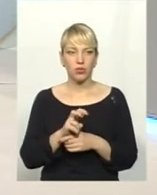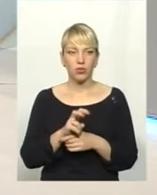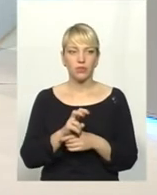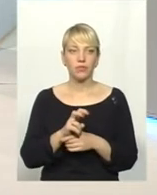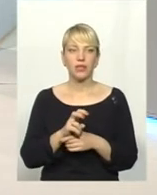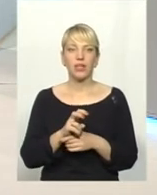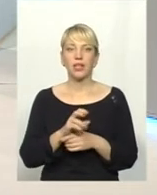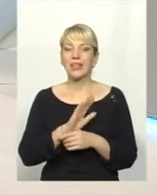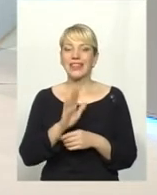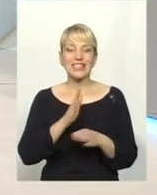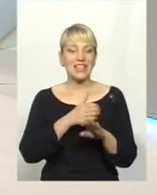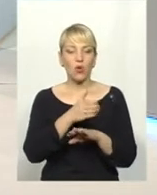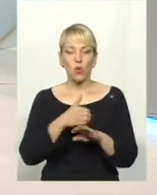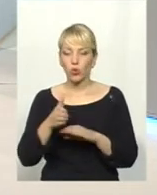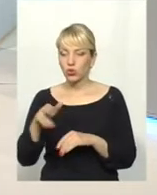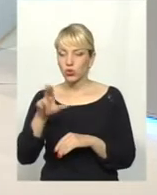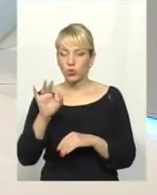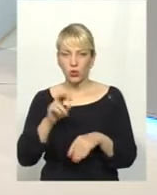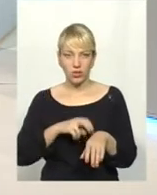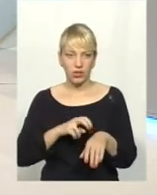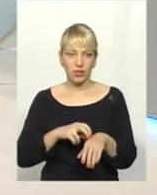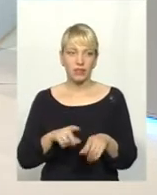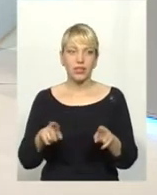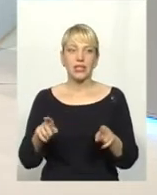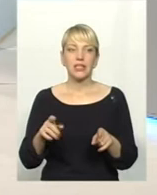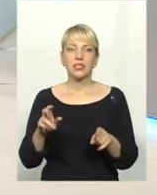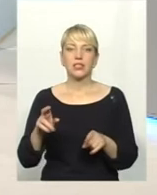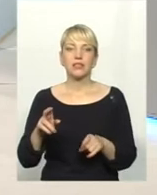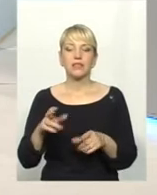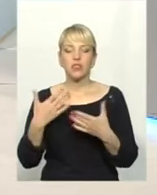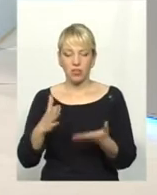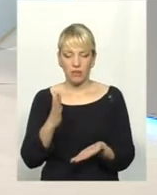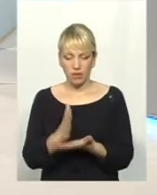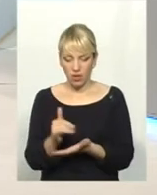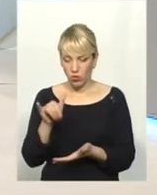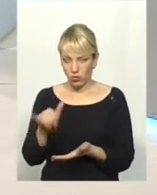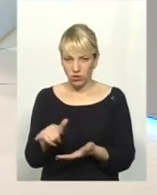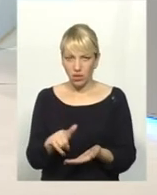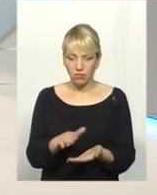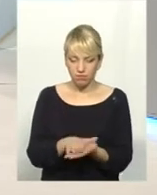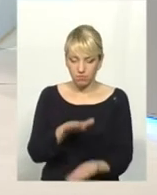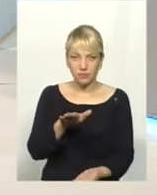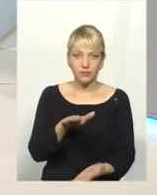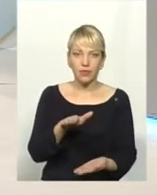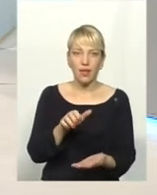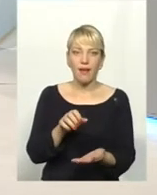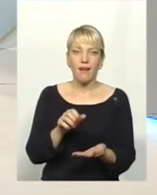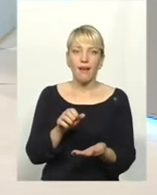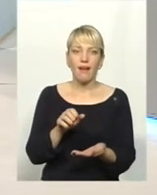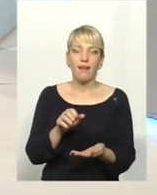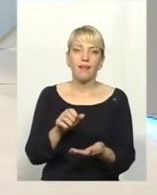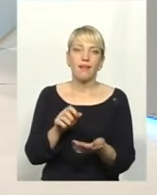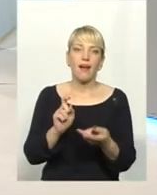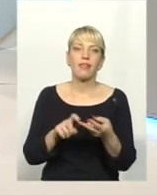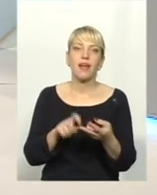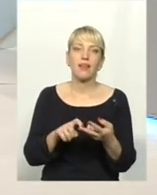такою купою аналізів. Часто не потрібно. От бачите реклама, якщо пійдете по центру біля